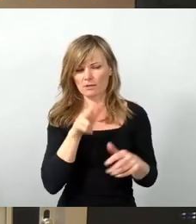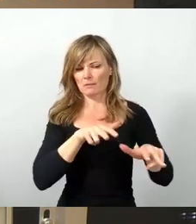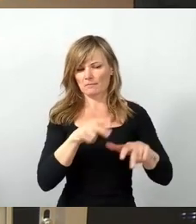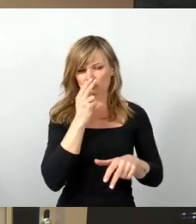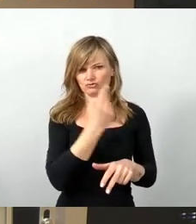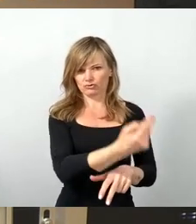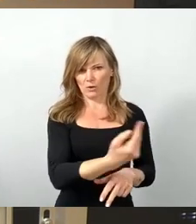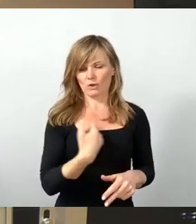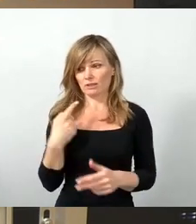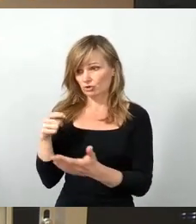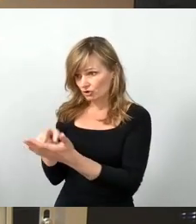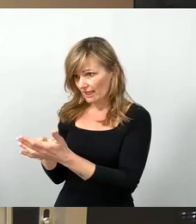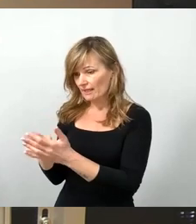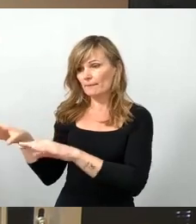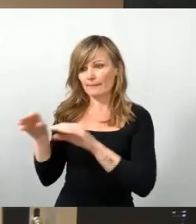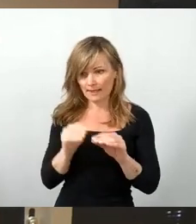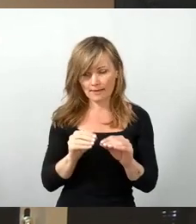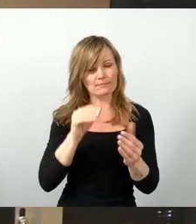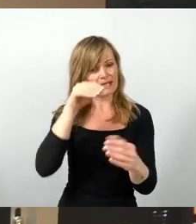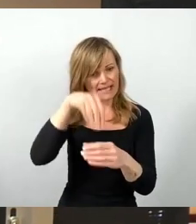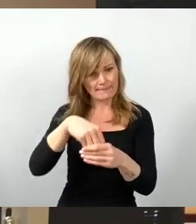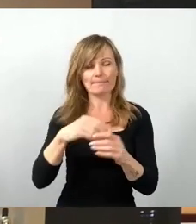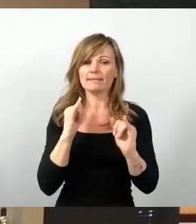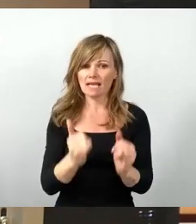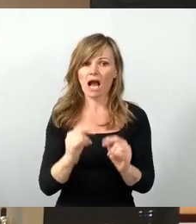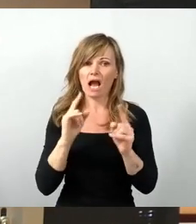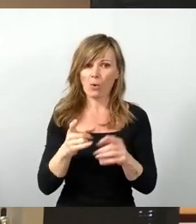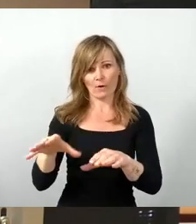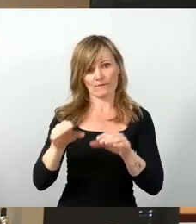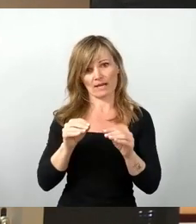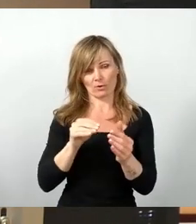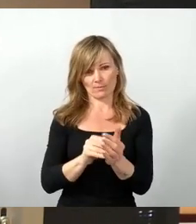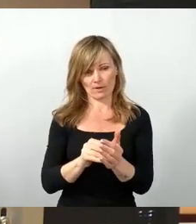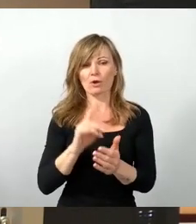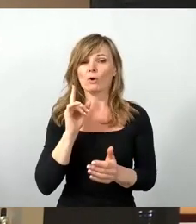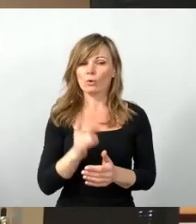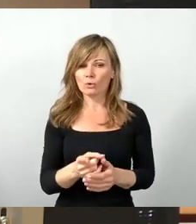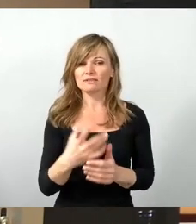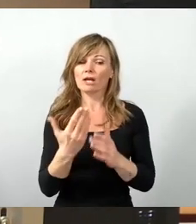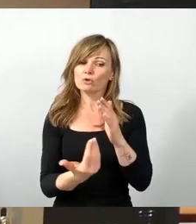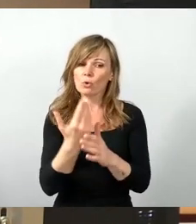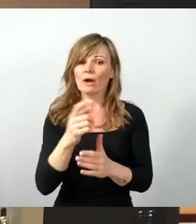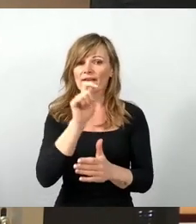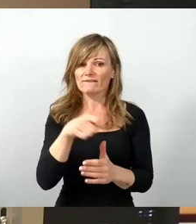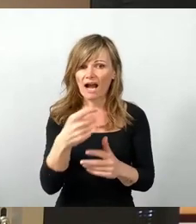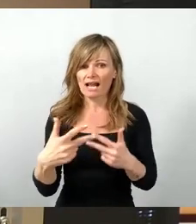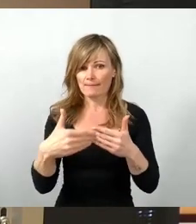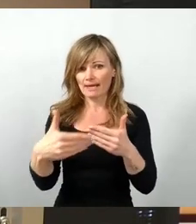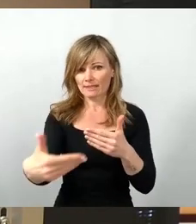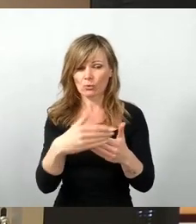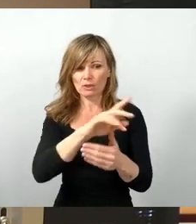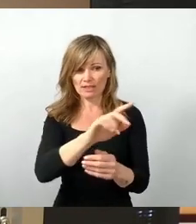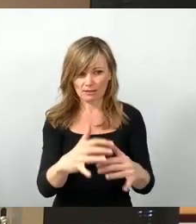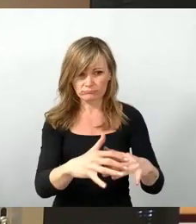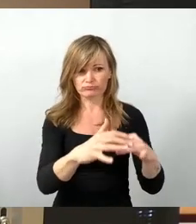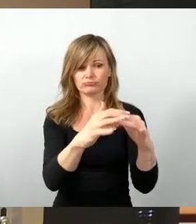drin, ist jetzt hier enthalten. Und wir haben auch aufgenommen, dass der Beirat sich definitiv erst zur neuen Wahlperiode konstituiert. Da all das ist